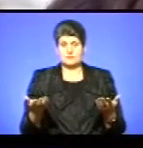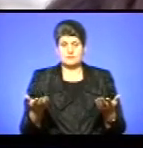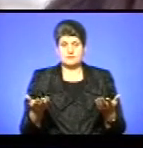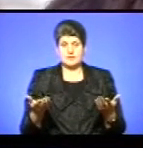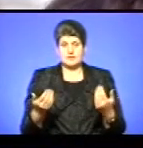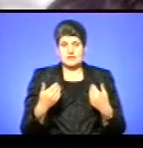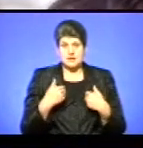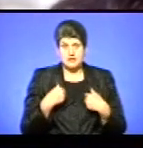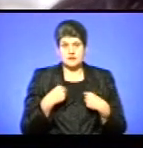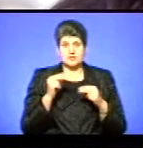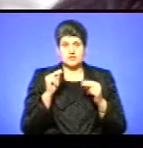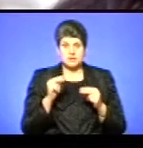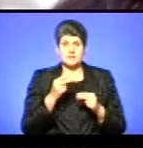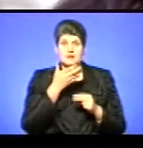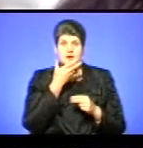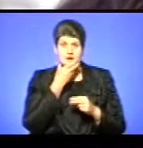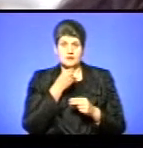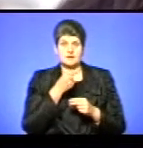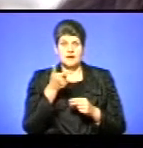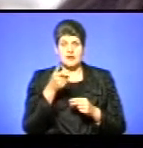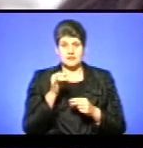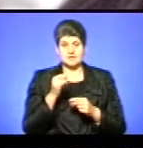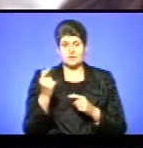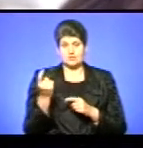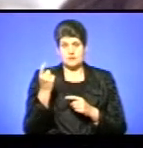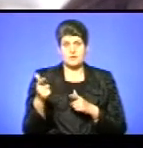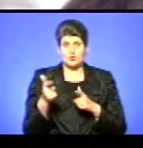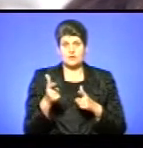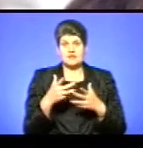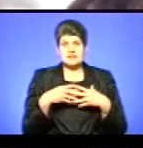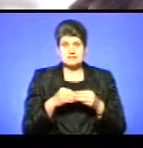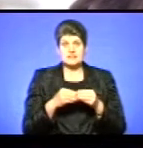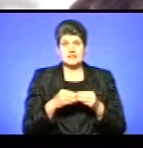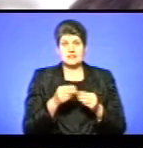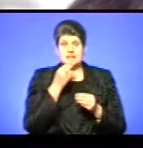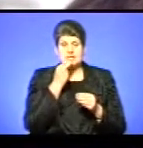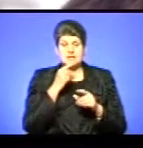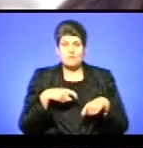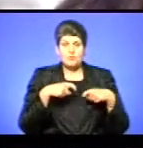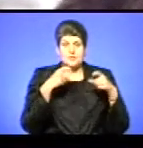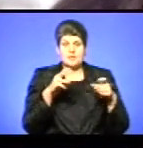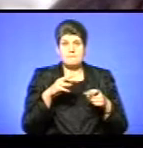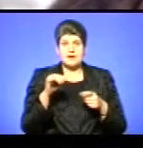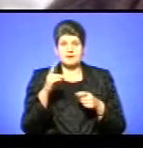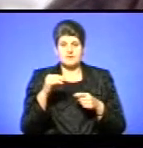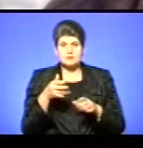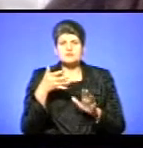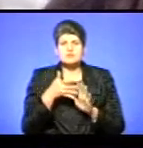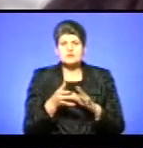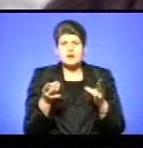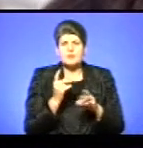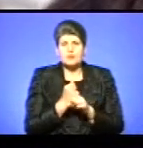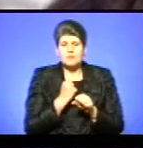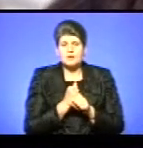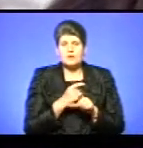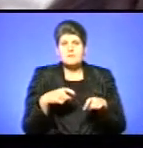Я, як чемна гарна галицька господиня, так приготувала сім'ї свої їсти і побігла на Майдан. Я розуміла, що треба щось робити. Коли ми